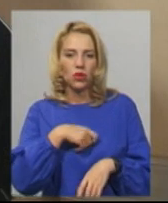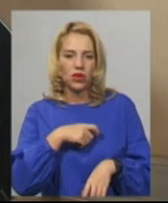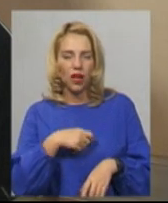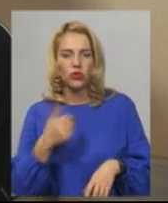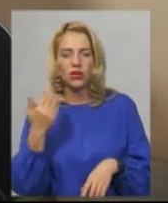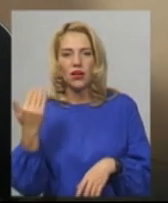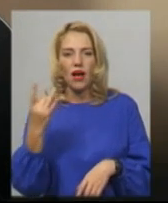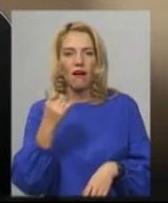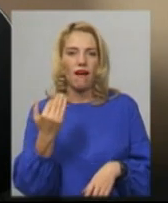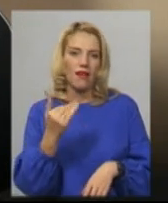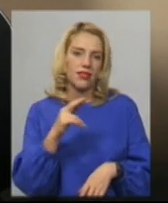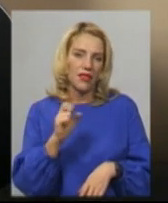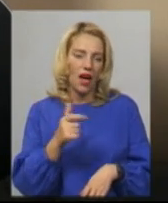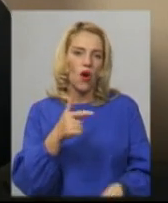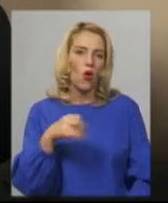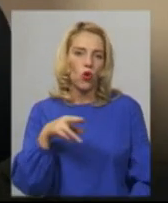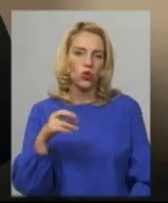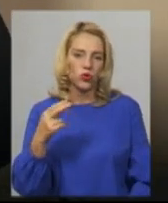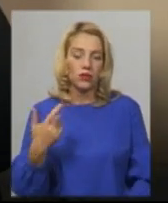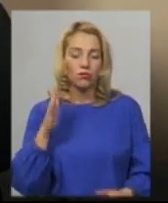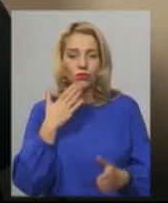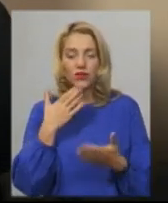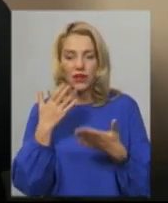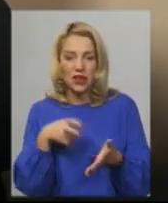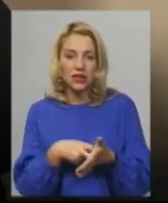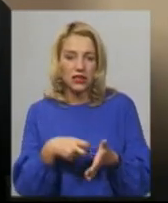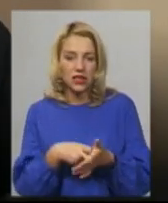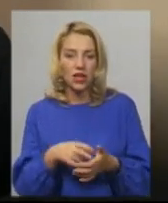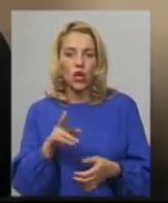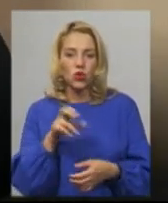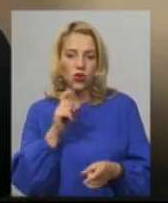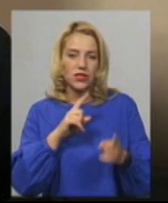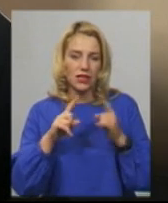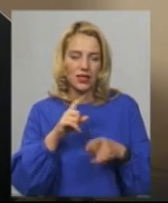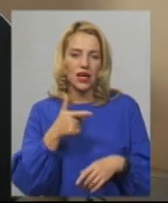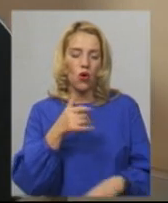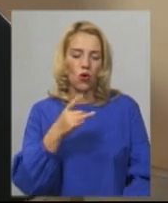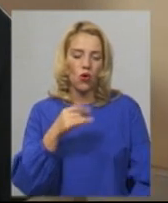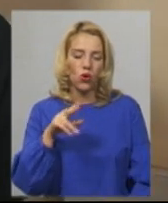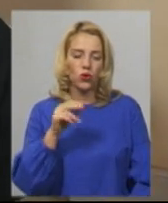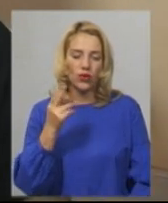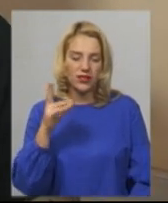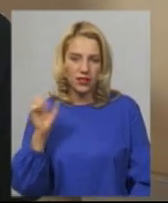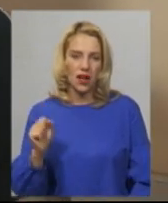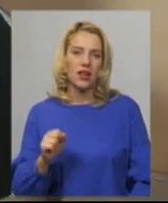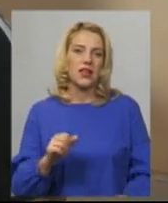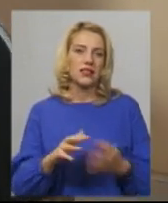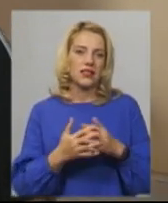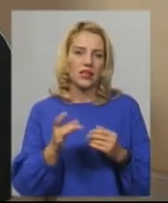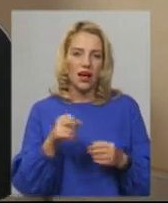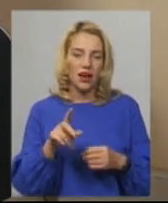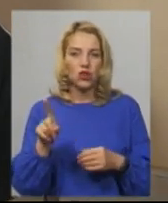звертатися з листом, але з листом знову таки до сесії Городоцької міської ради, щоб вони довивчили, щоб вони